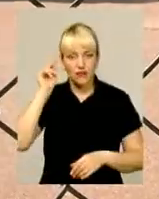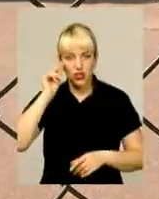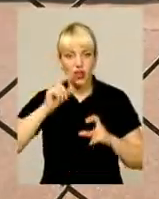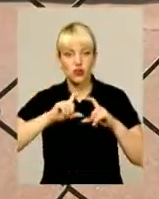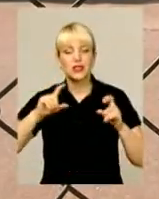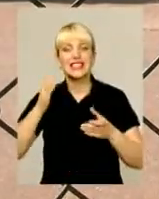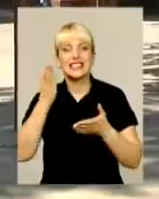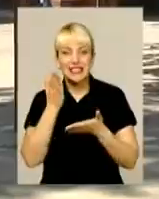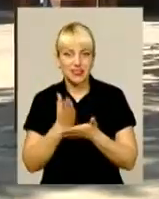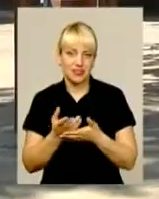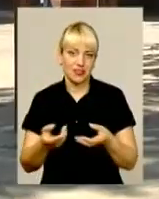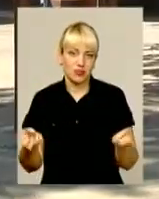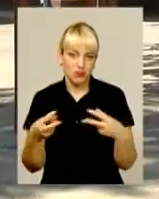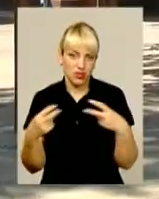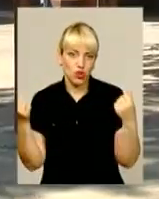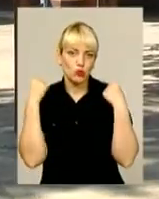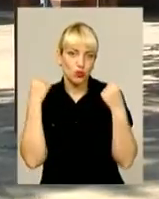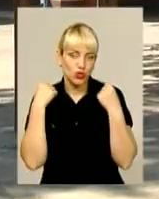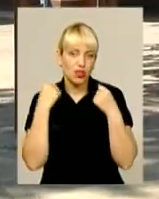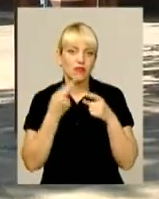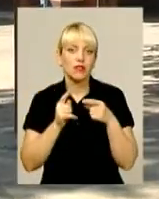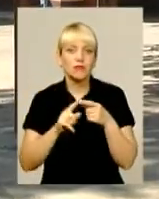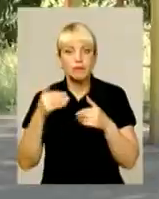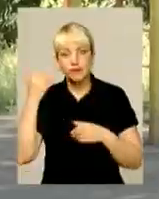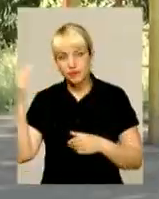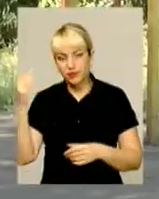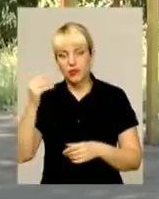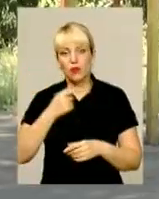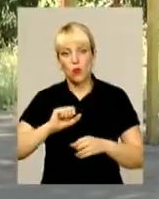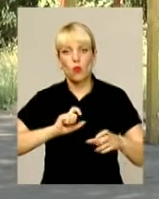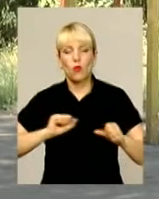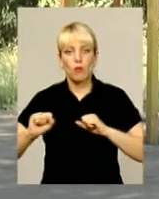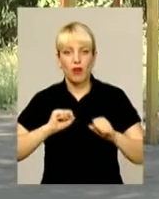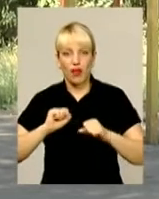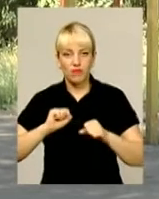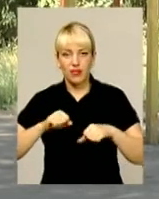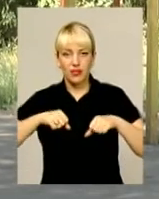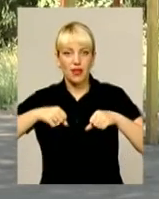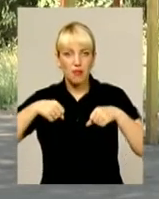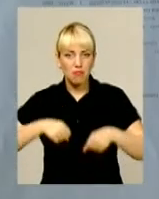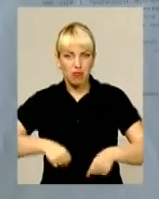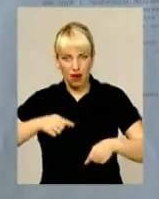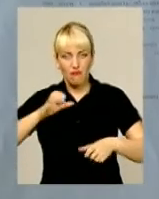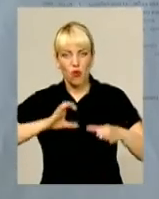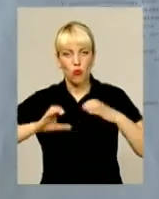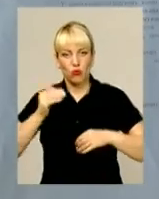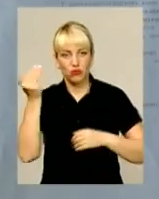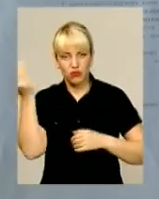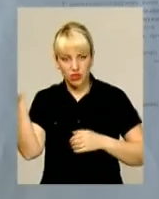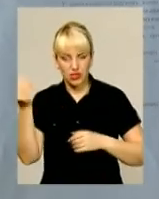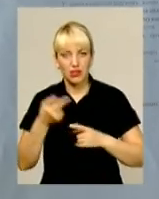майданчик є. Та він знаходиться на балансі Хмельницького університету управління та права. Адже саме вони в 2001